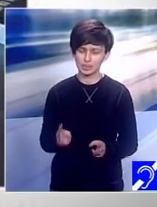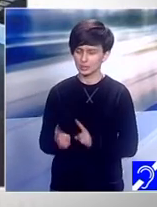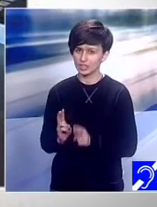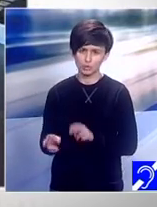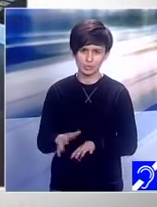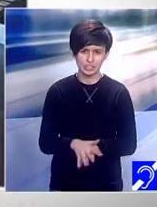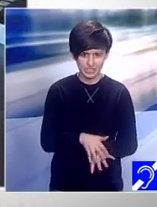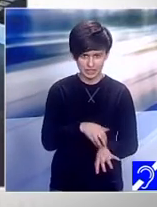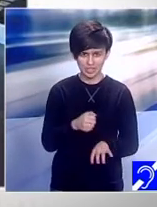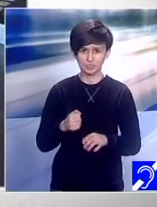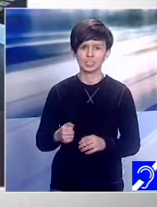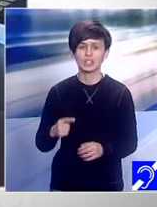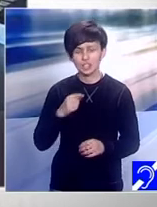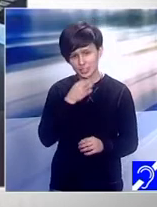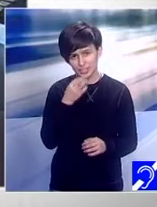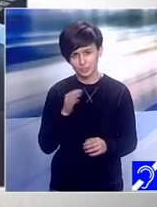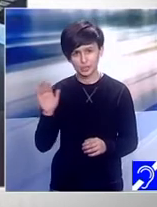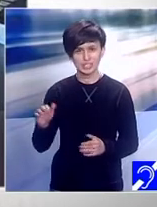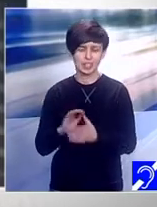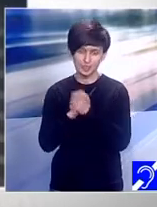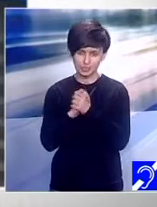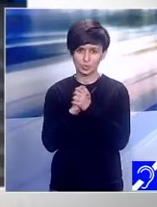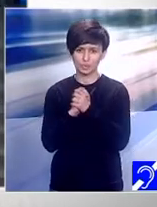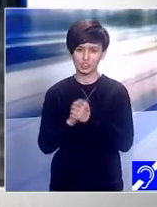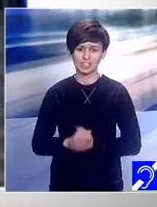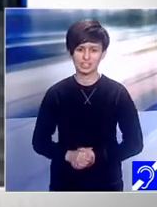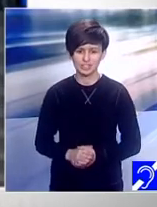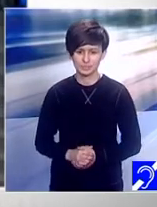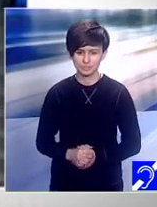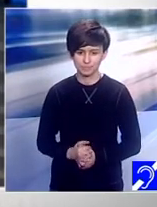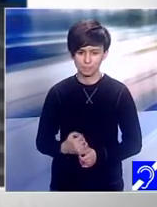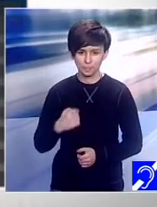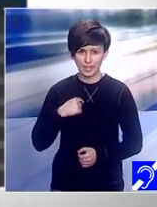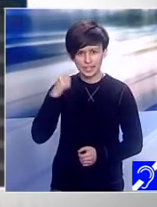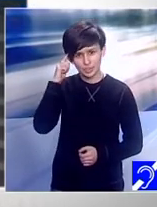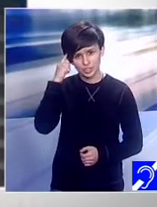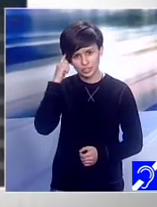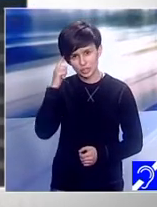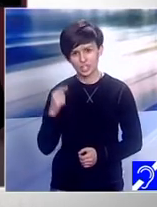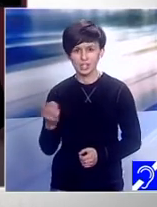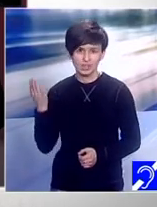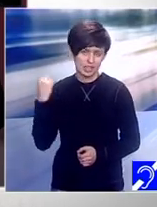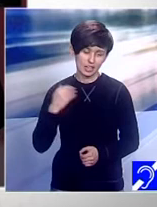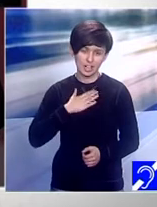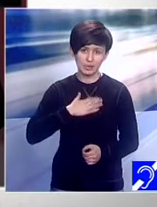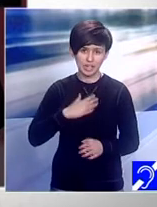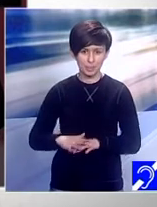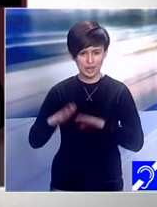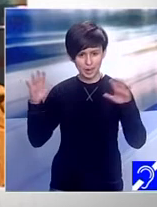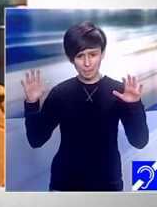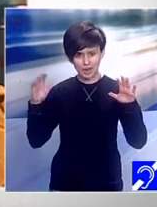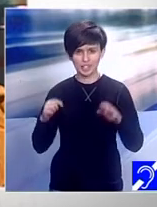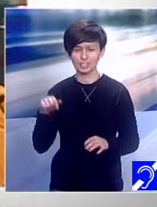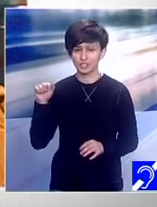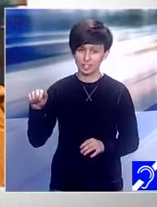Le urezi baftă înainte de intrare în direct? Știu că eram cu Raluca la Baia Mare și ai sunat, a sunat și Mihai. Multă baftă urmează să intri în